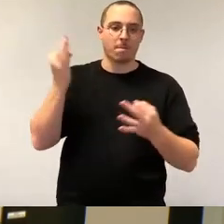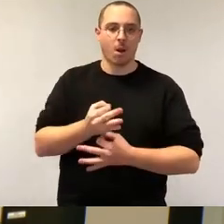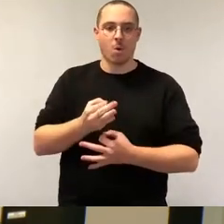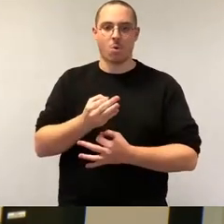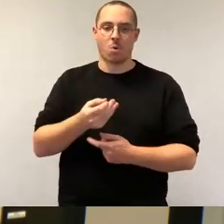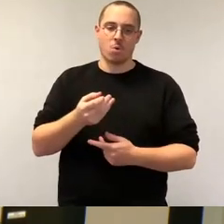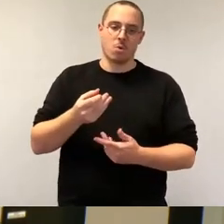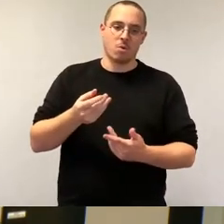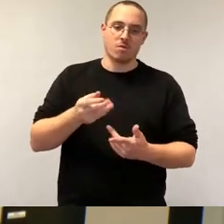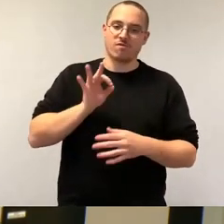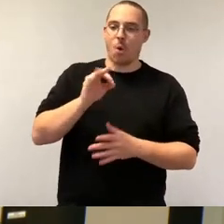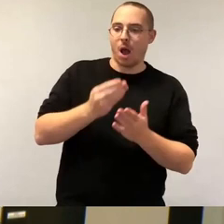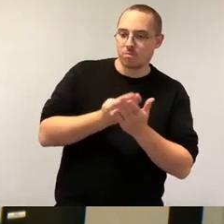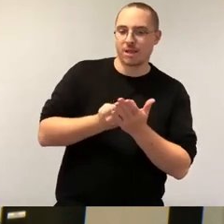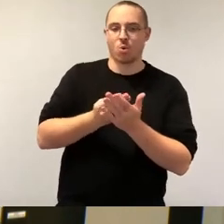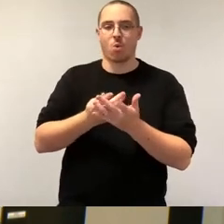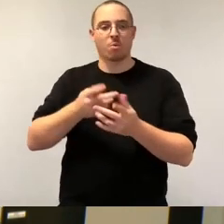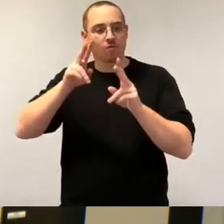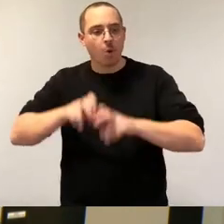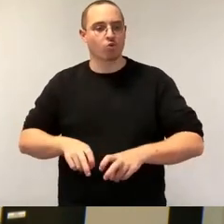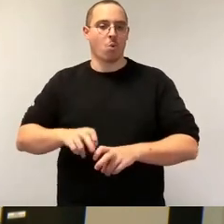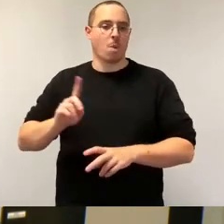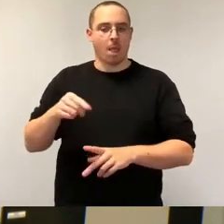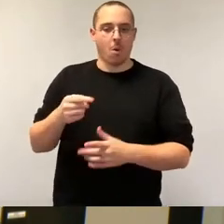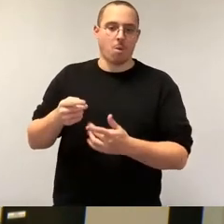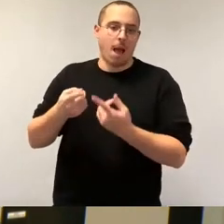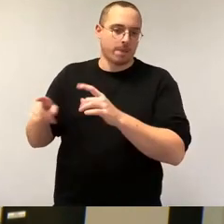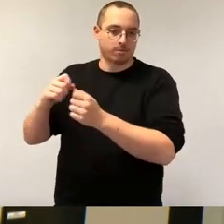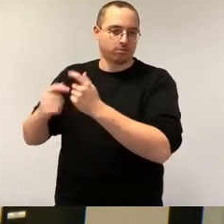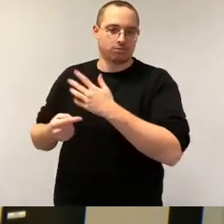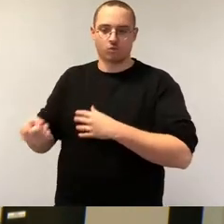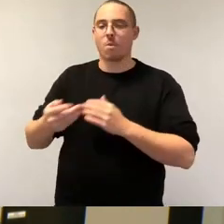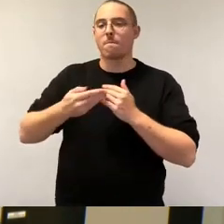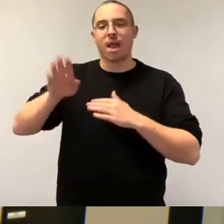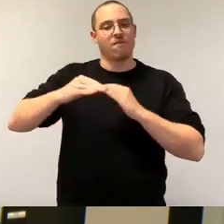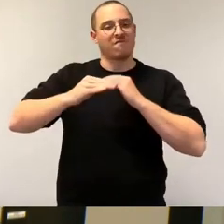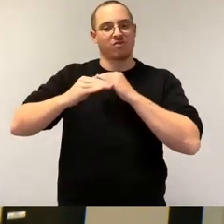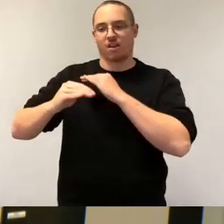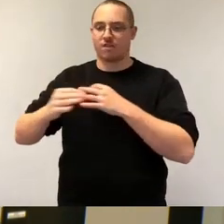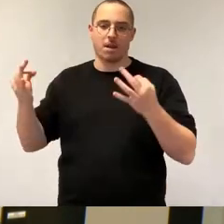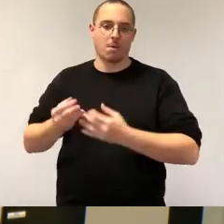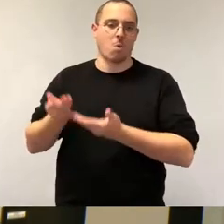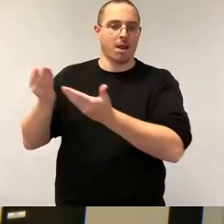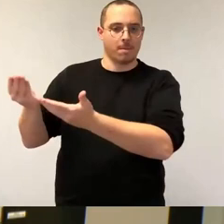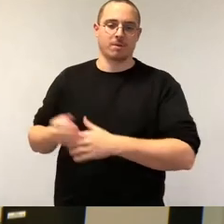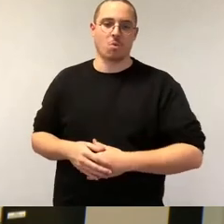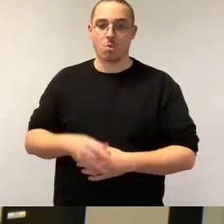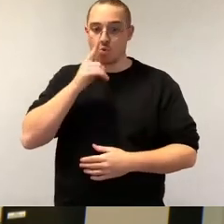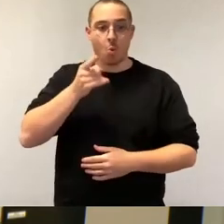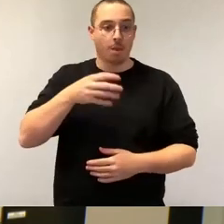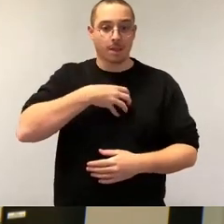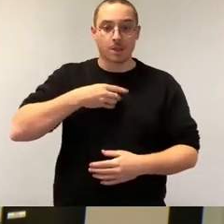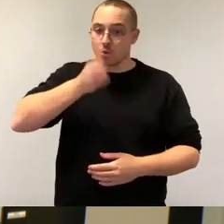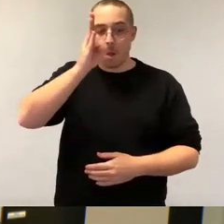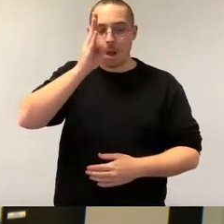mehr Flächen und das nicht nur im Dresdner Norden, sondern eben über die gesamte Stadt verteilt. Des Weiteren, und das wird